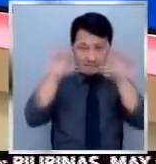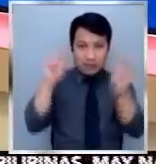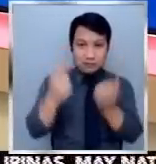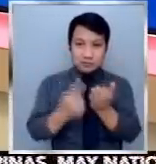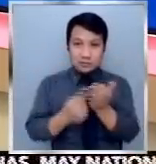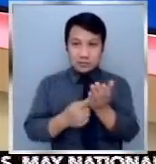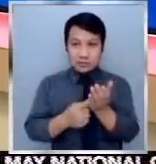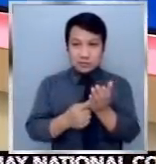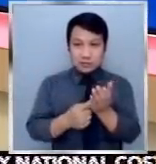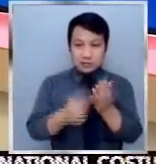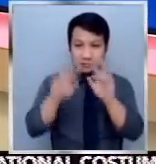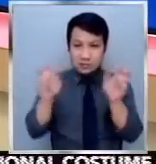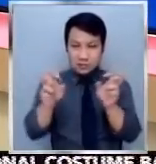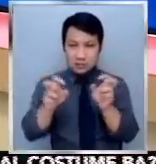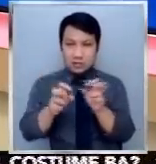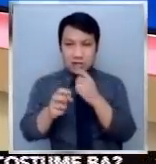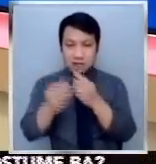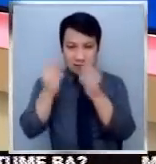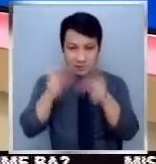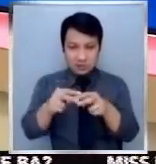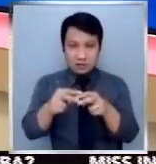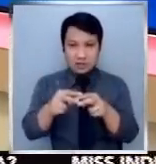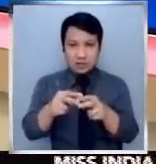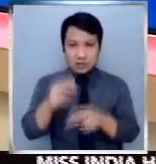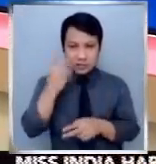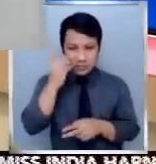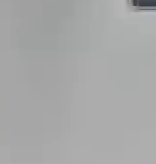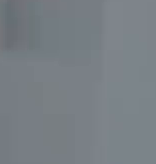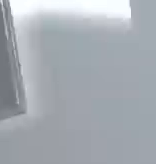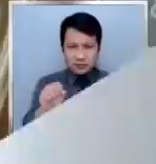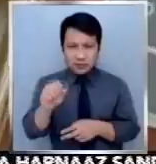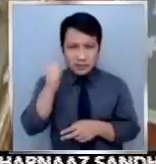Yan ang sanipwersa ang tinutukan ni na Darlene Cai at Sandra Aguinaldo.